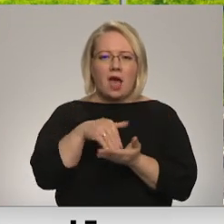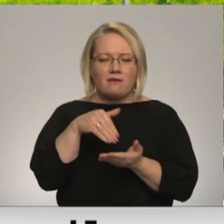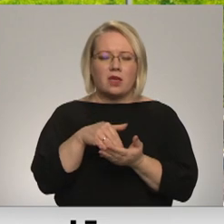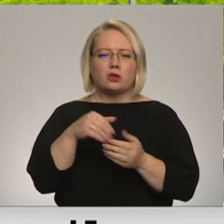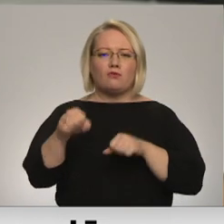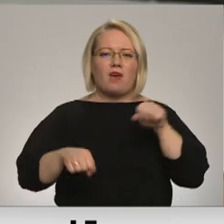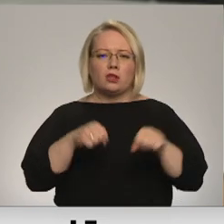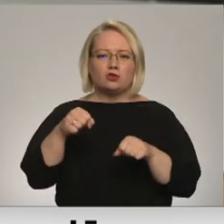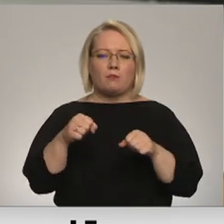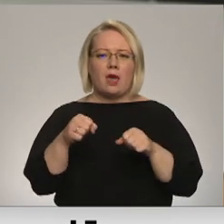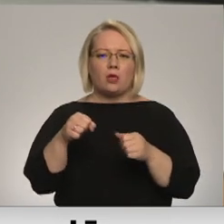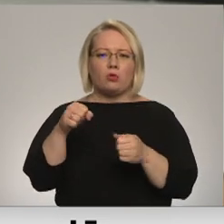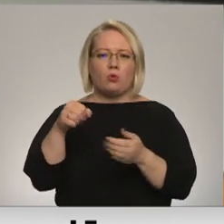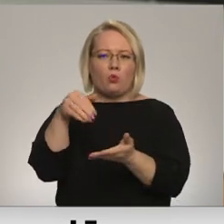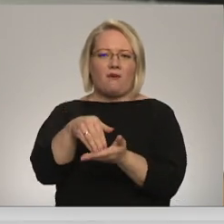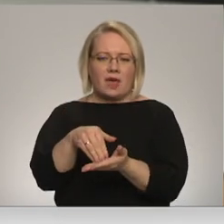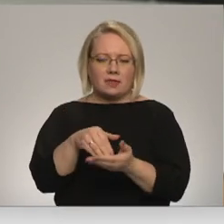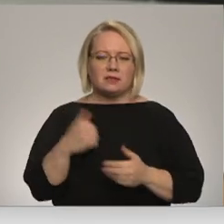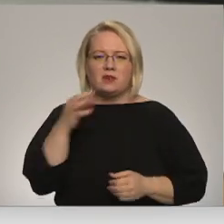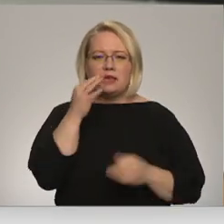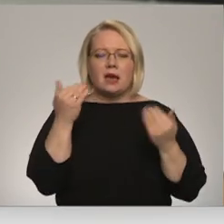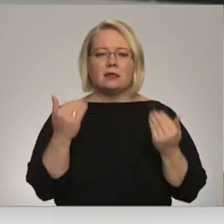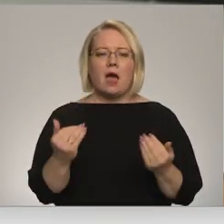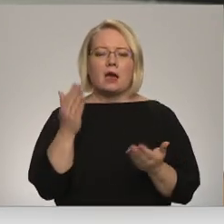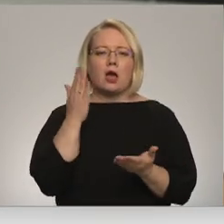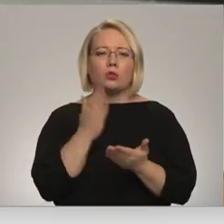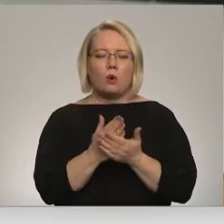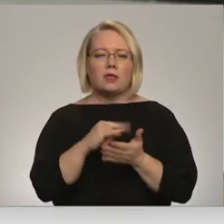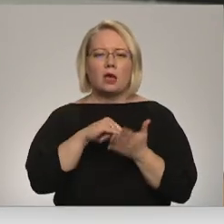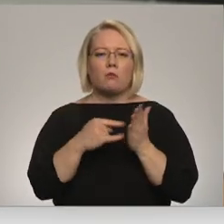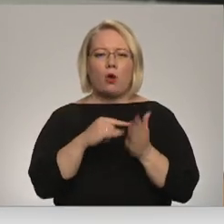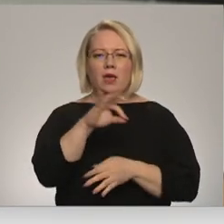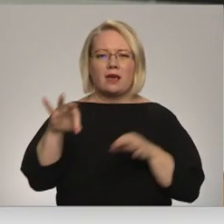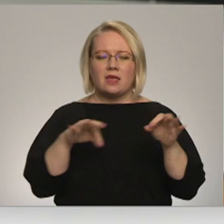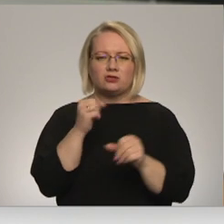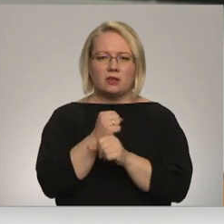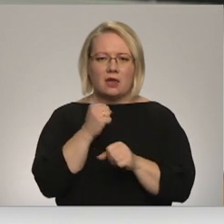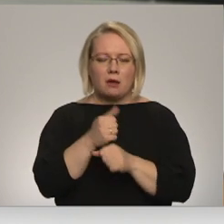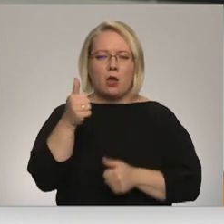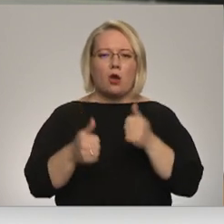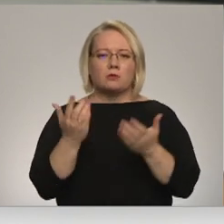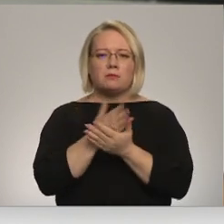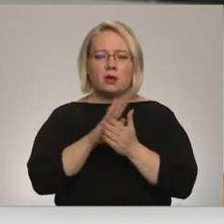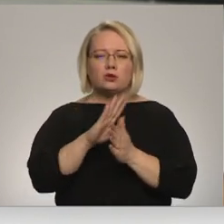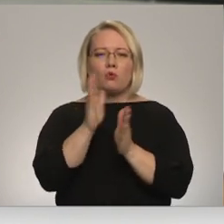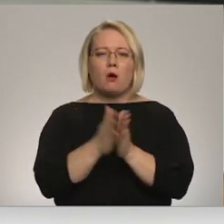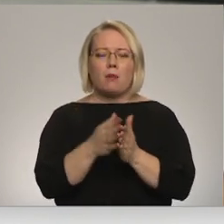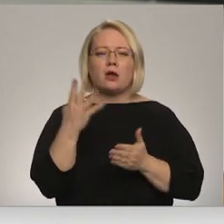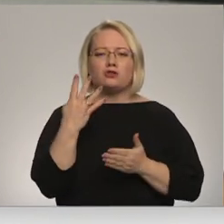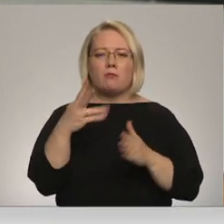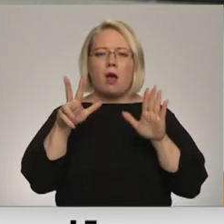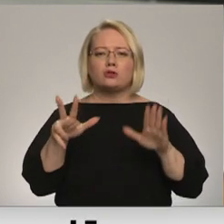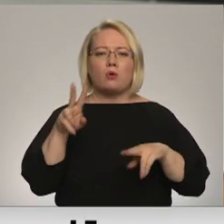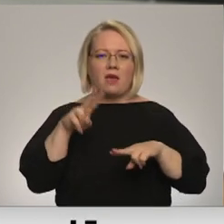Šobrīd notiek projektēšanas darbi, visi konkursi ir noslēgušies pa visām 48 platformām. Šobrīd